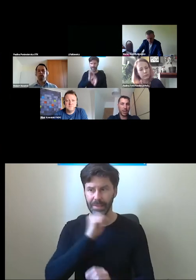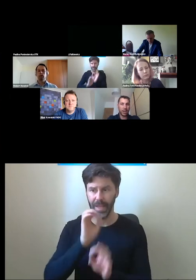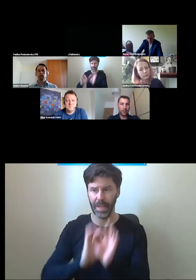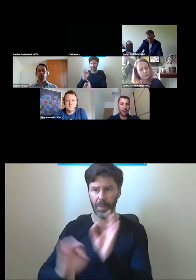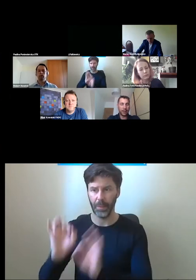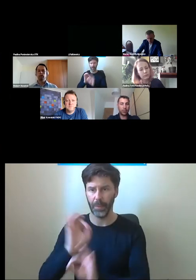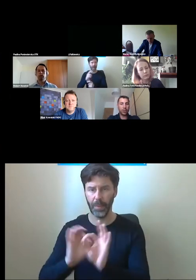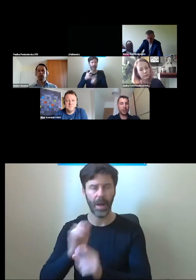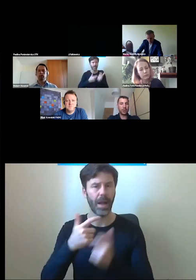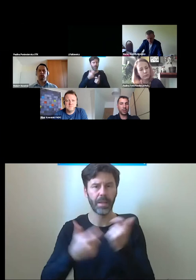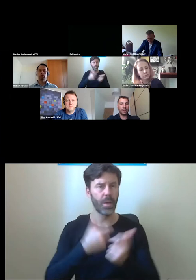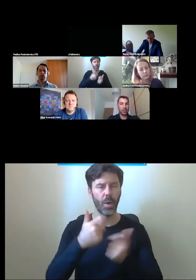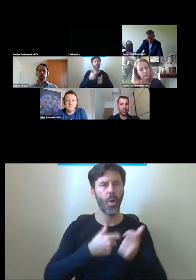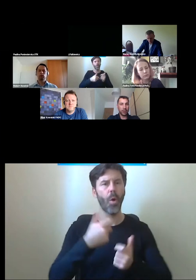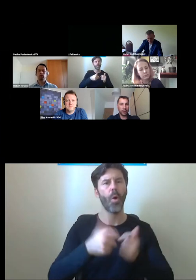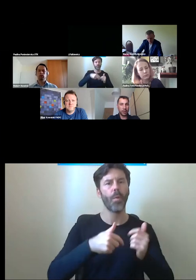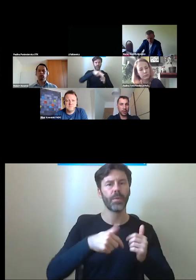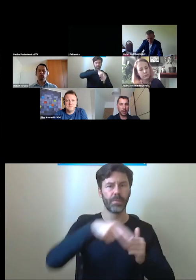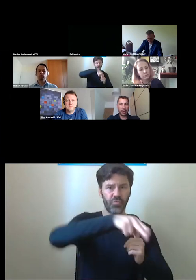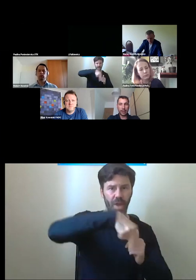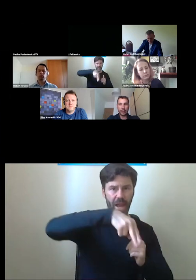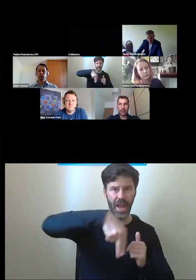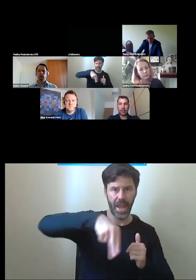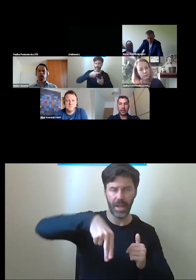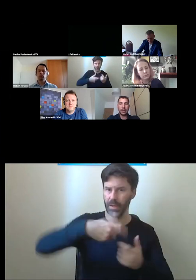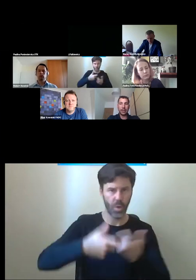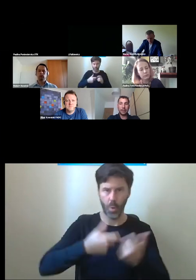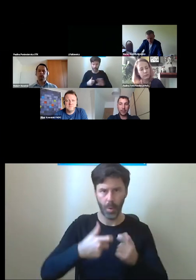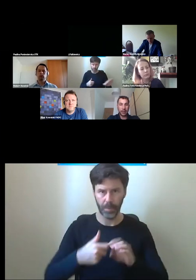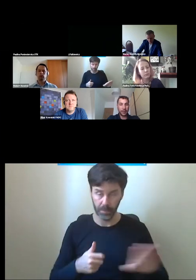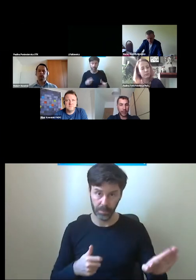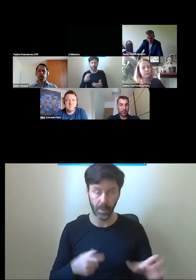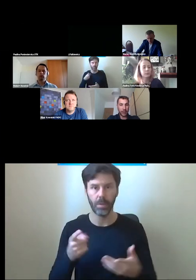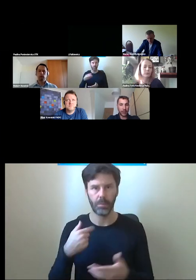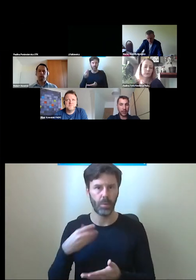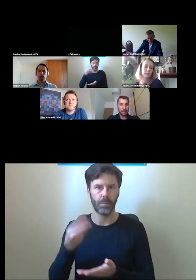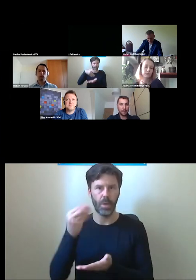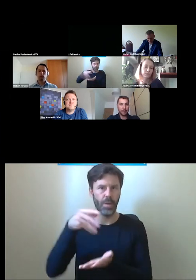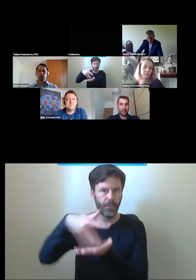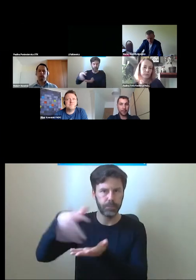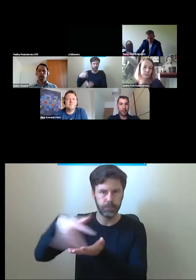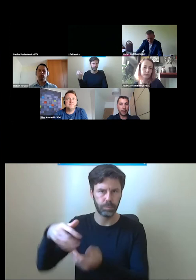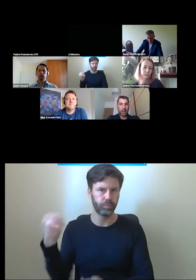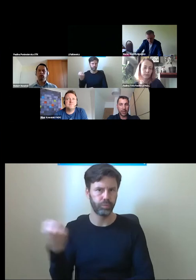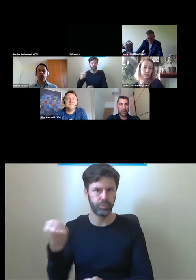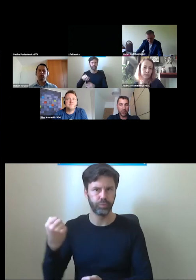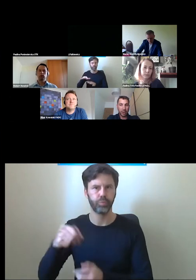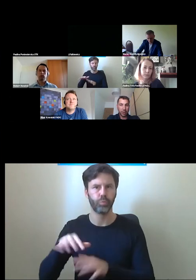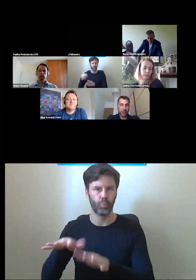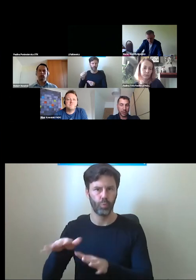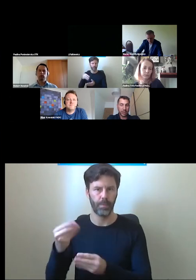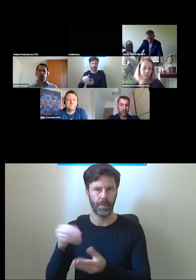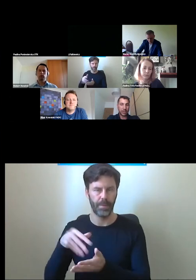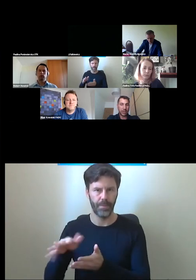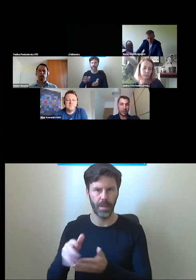jezdni. I naprawdę duże pieniądze zostały na ten cel wydatkowane. Mamy takie ciągi